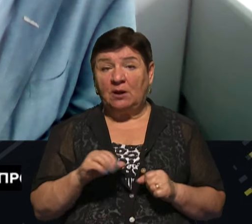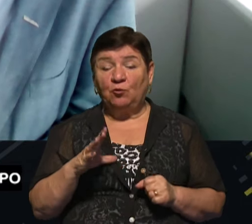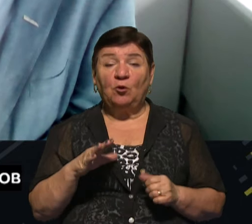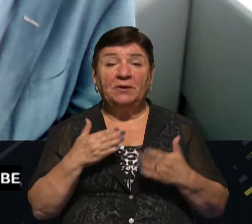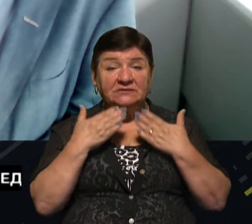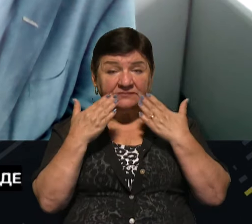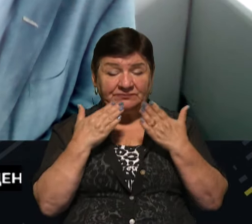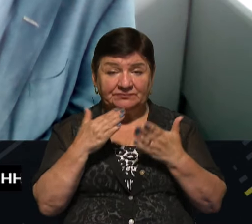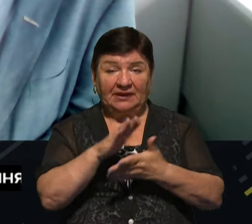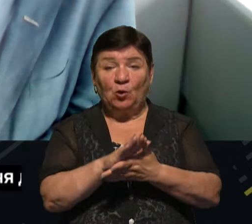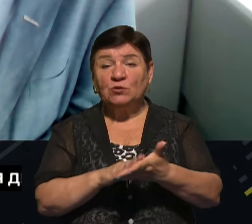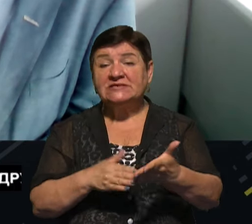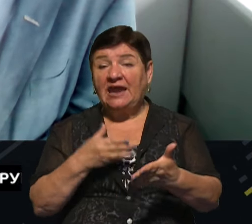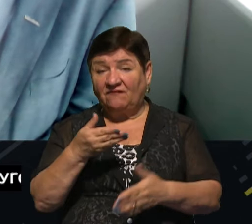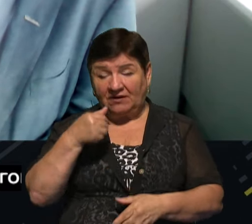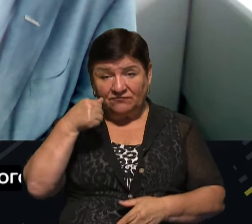заявах Пенні Прицкер вчора,